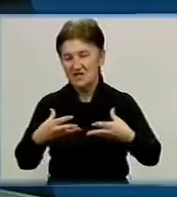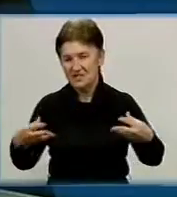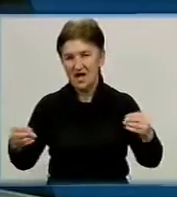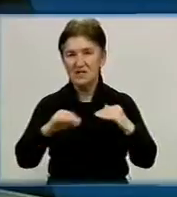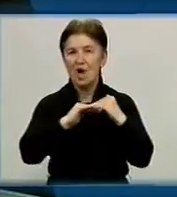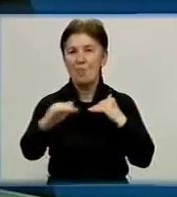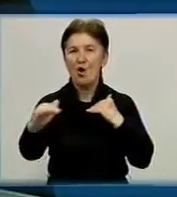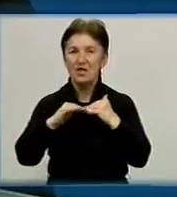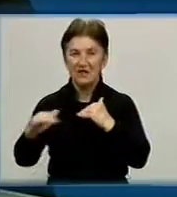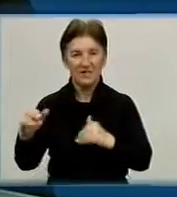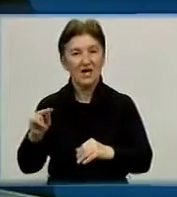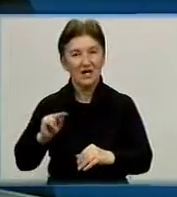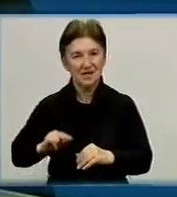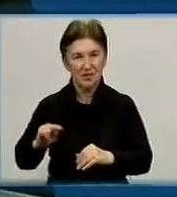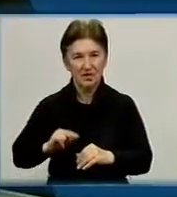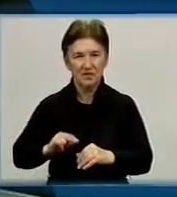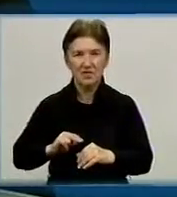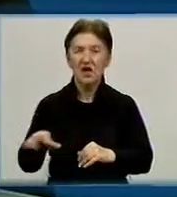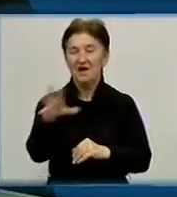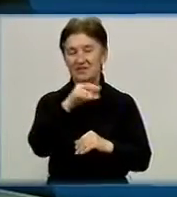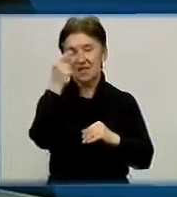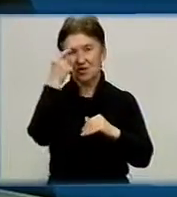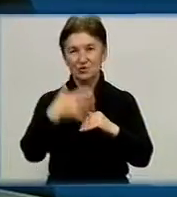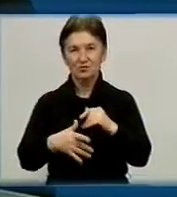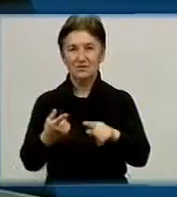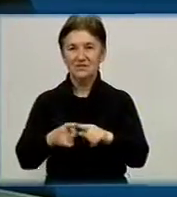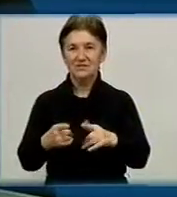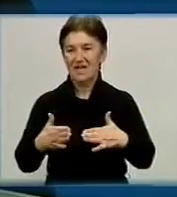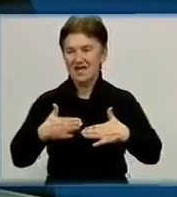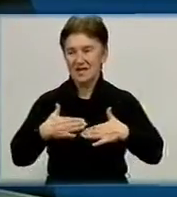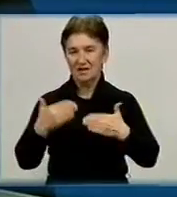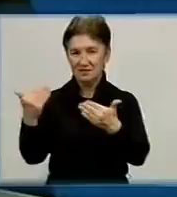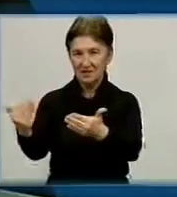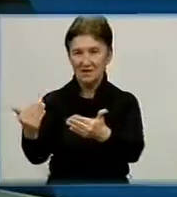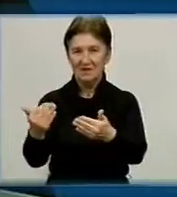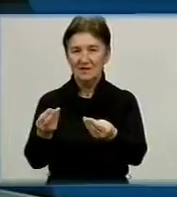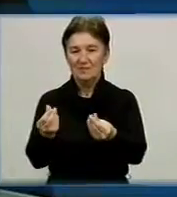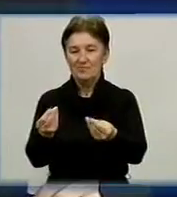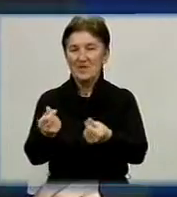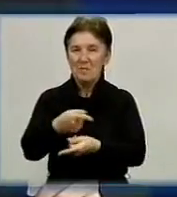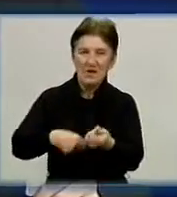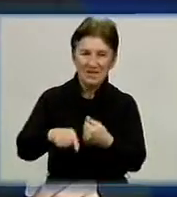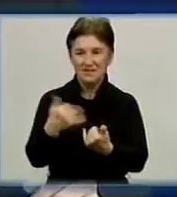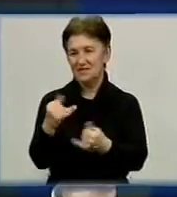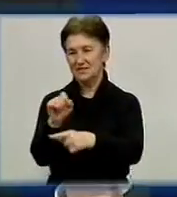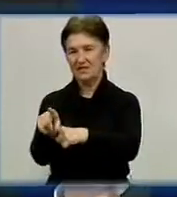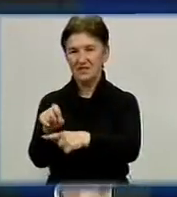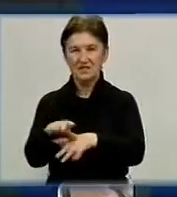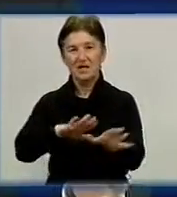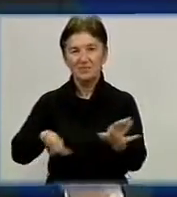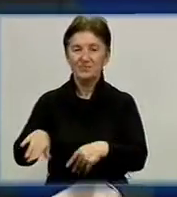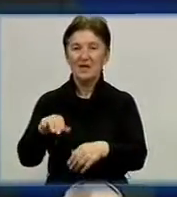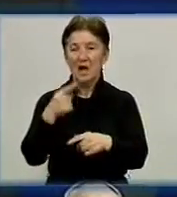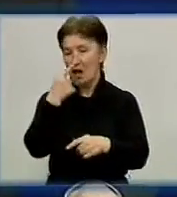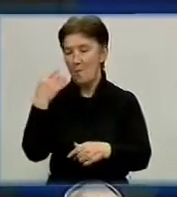робіт, бо аграрії області вже розуміють, що це їхній бізнес і це їхнє завдання. 2014-й